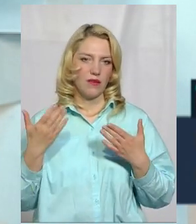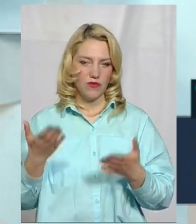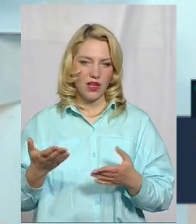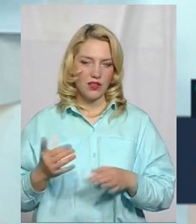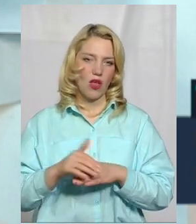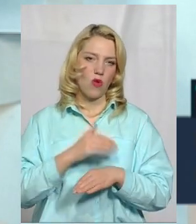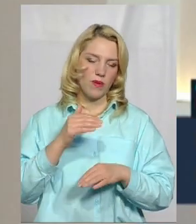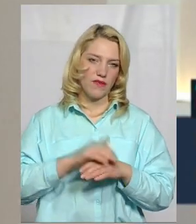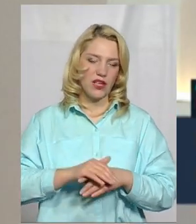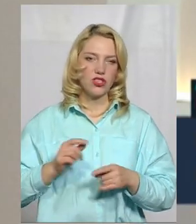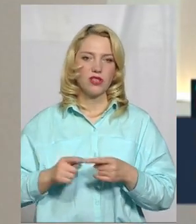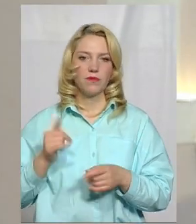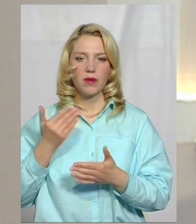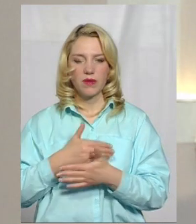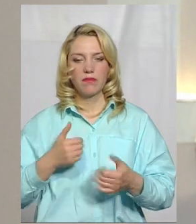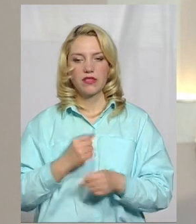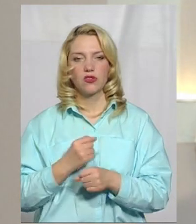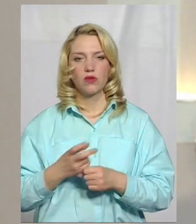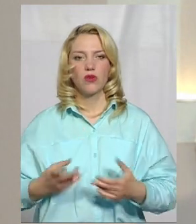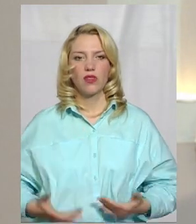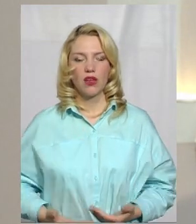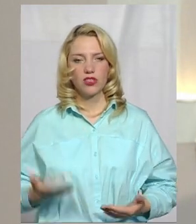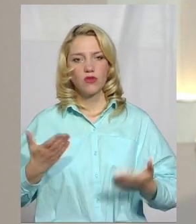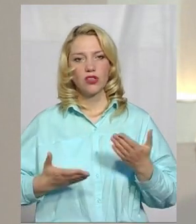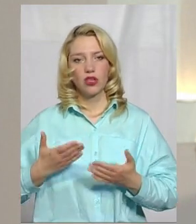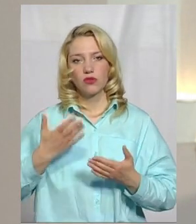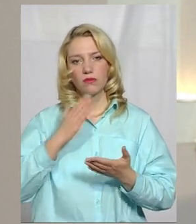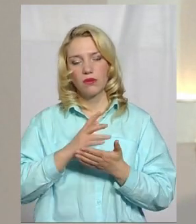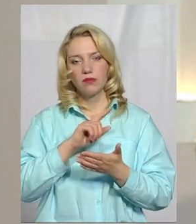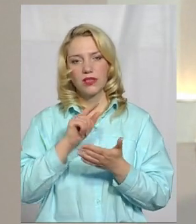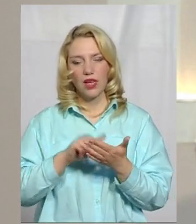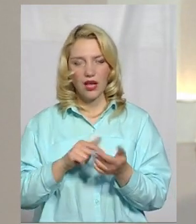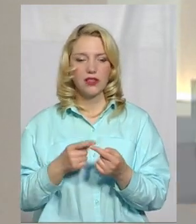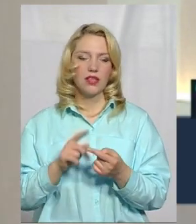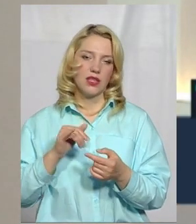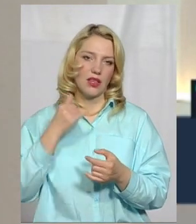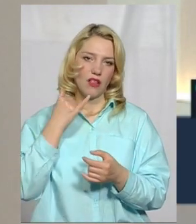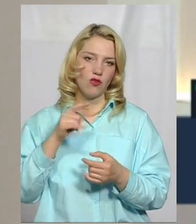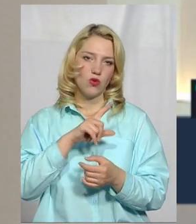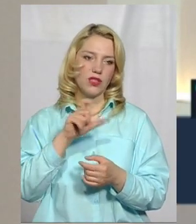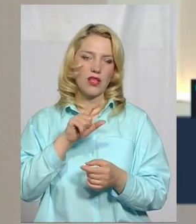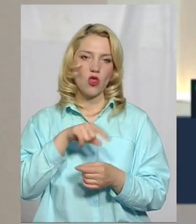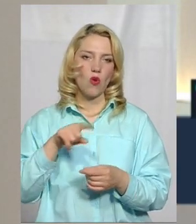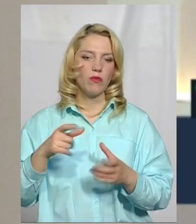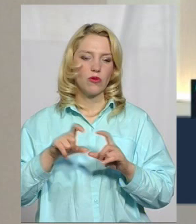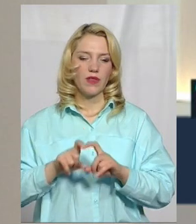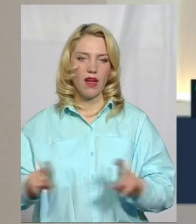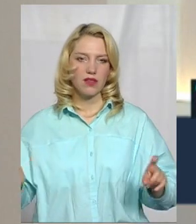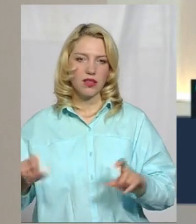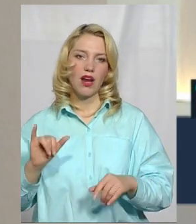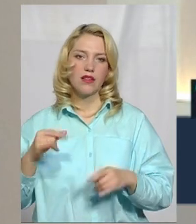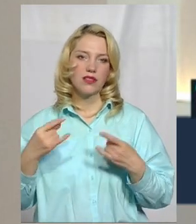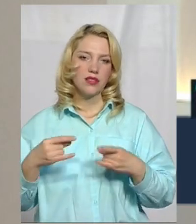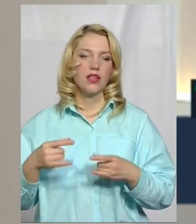Ми працюємо наживо. Якщо маєте запитання, телефонуйте за номером, який ви бачите на екрані. Коментарі